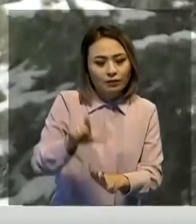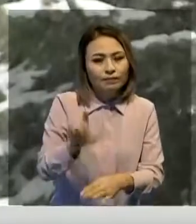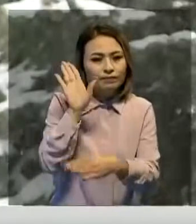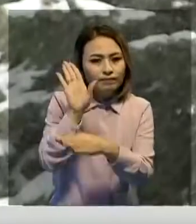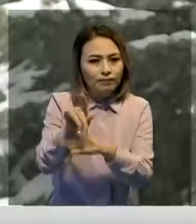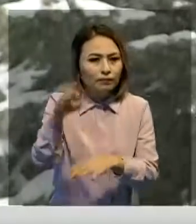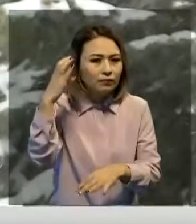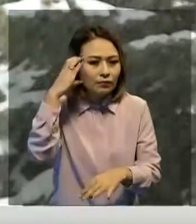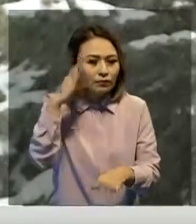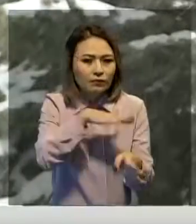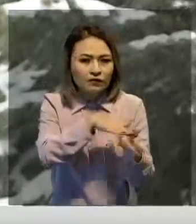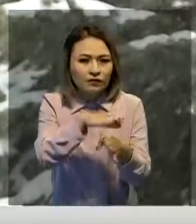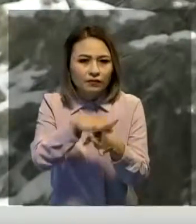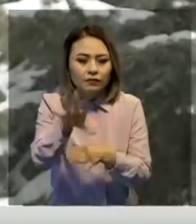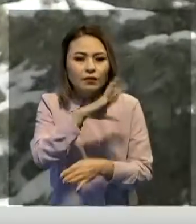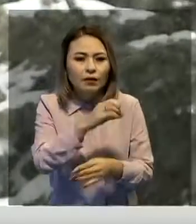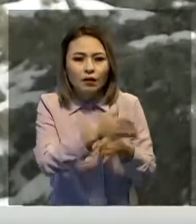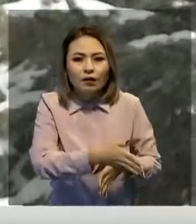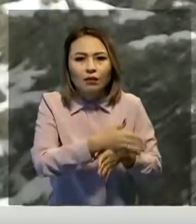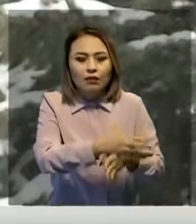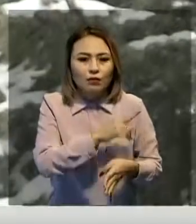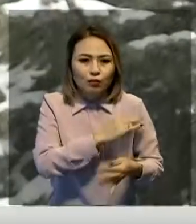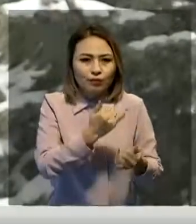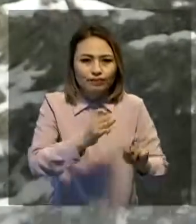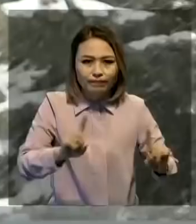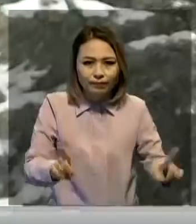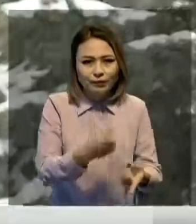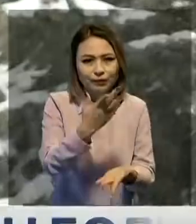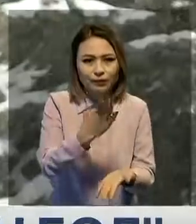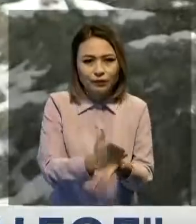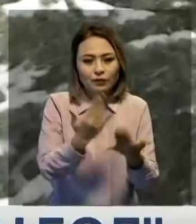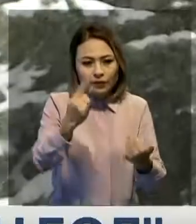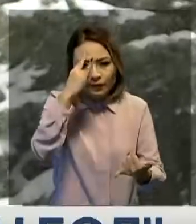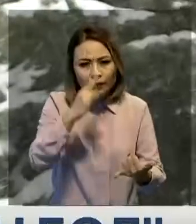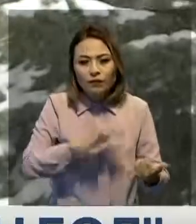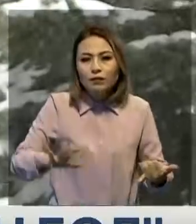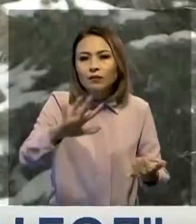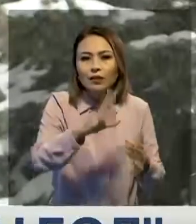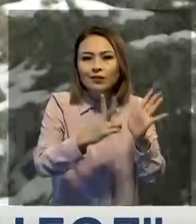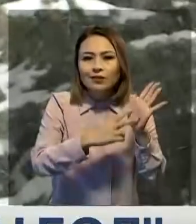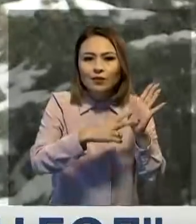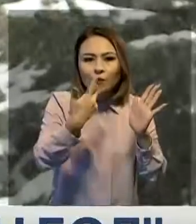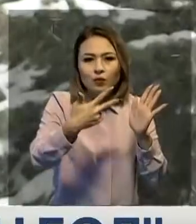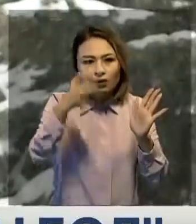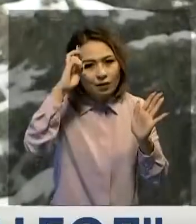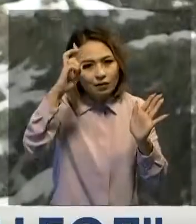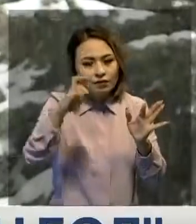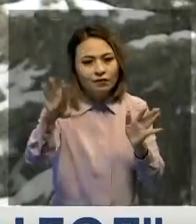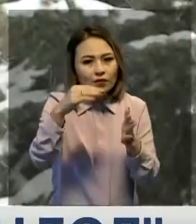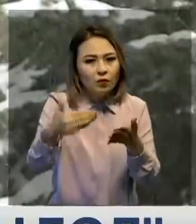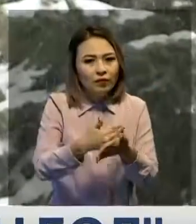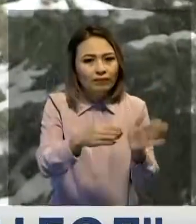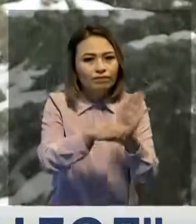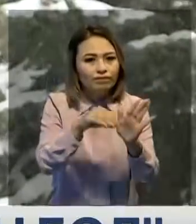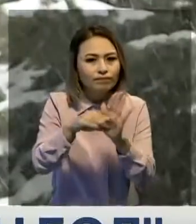қойып, жылдар бойы қордаланған жұмыстар қолғалуды. Айта кетей, Қазақстан бойынша 730 мекенінің әкімі сайланды.